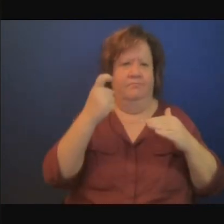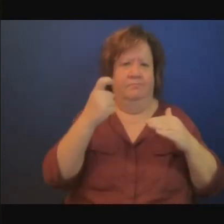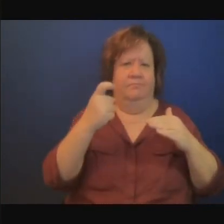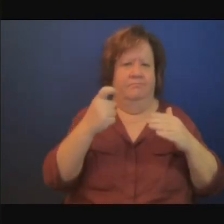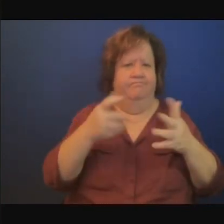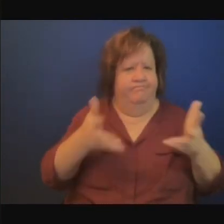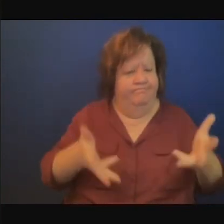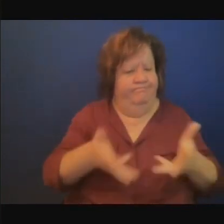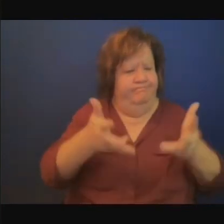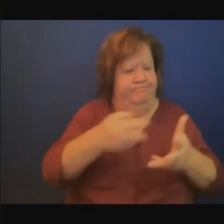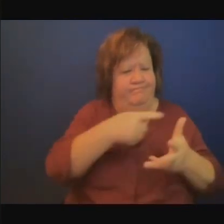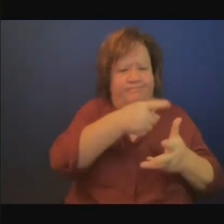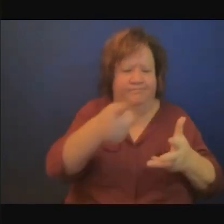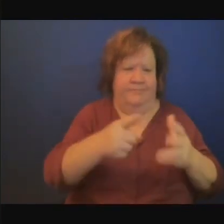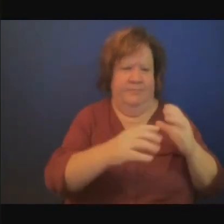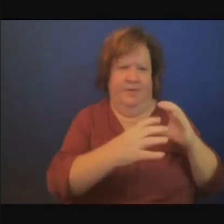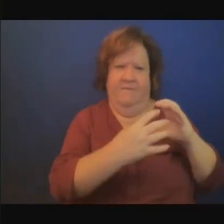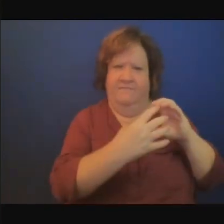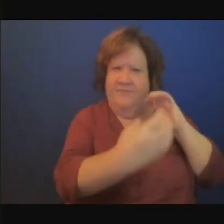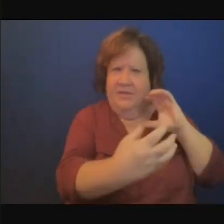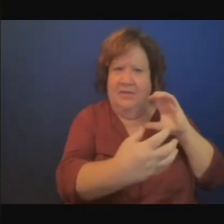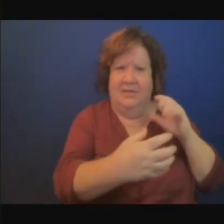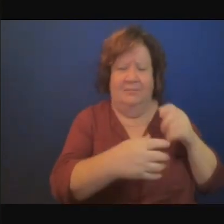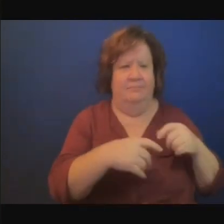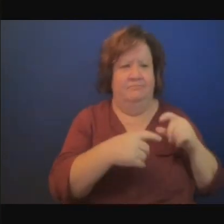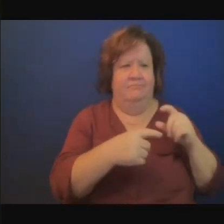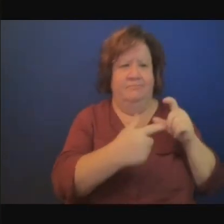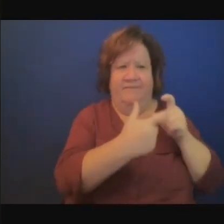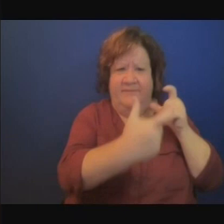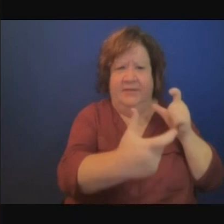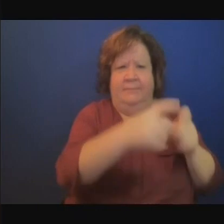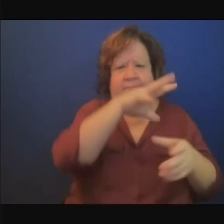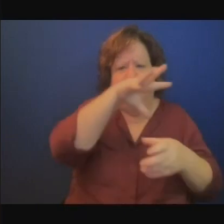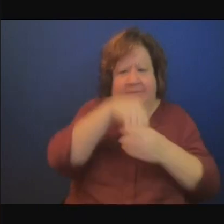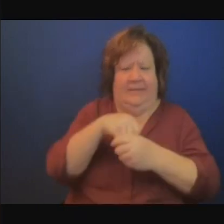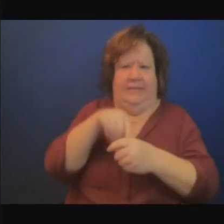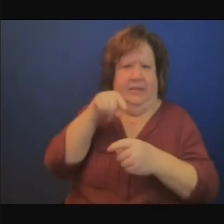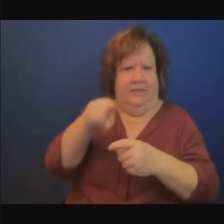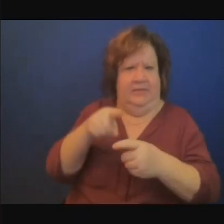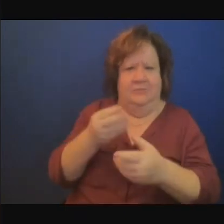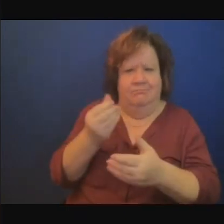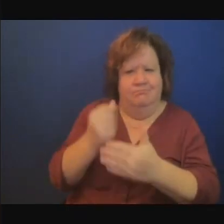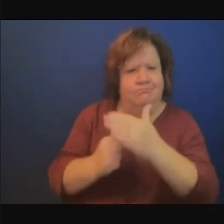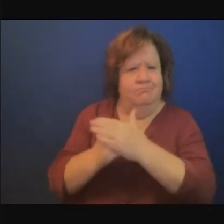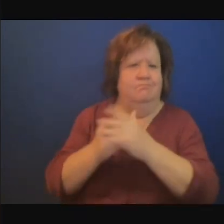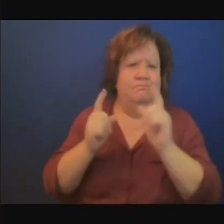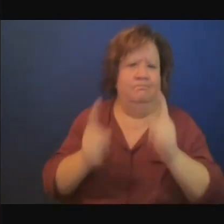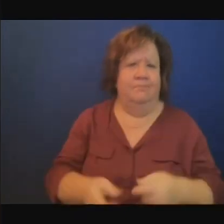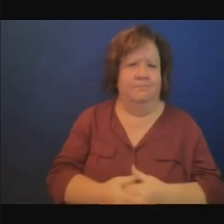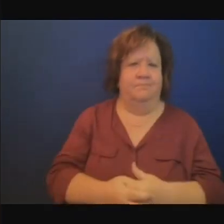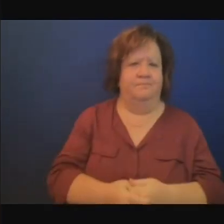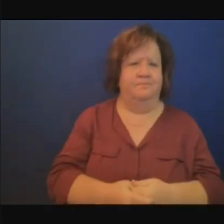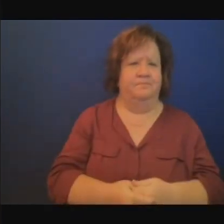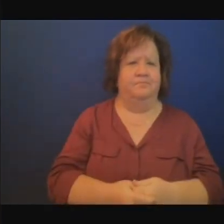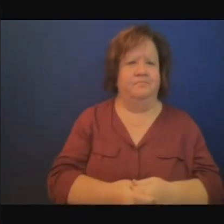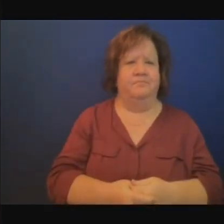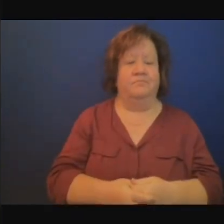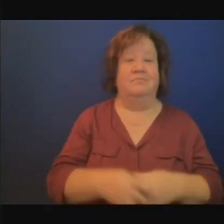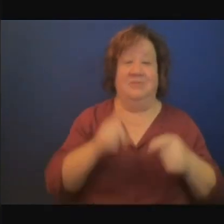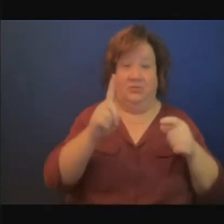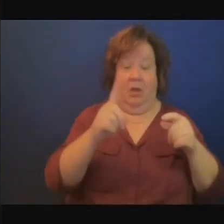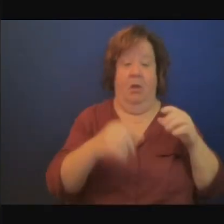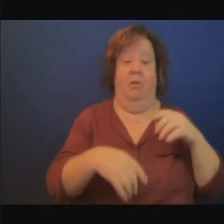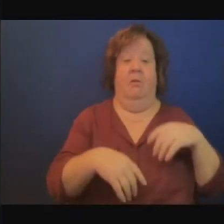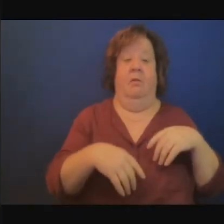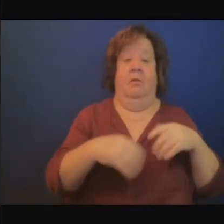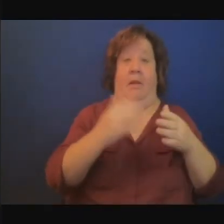d'institutions de microfinancement des banques petites des banques de taille moyenne pouvant